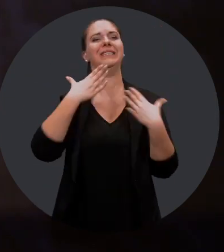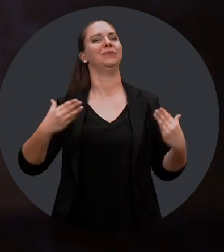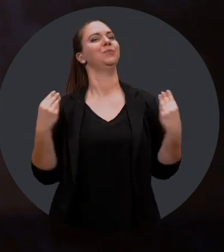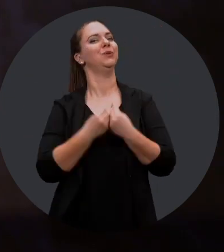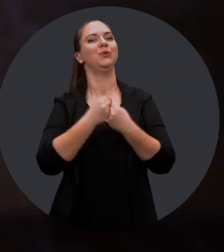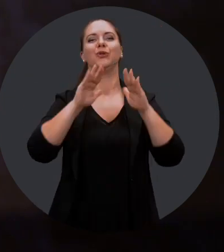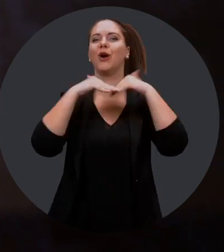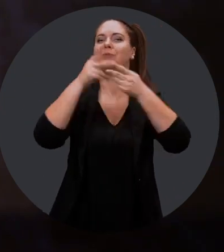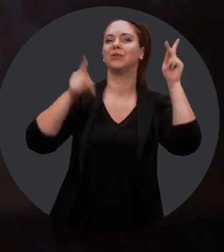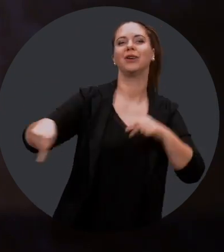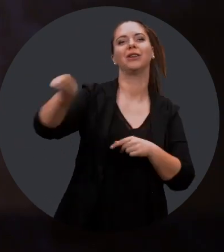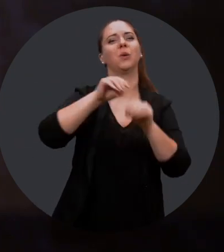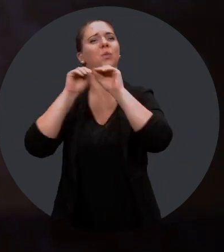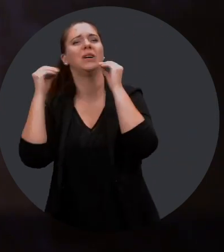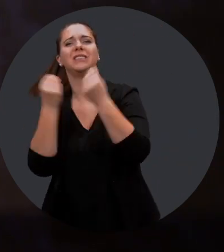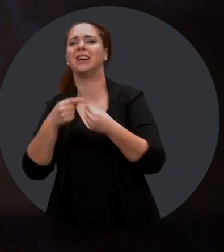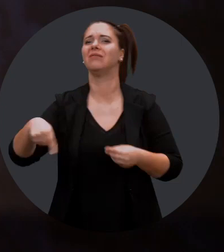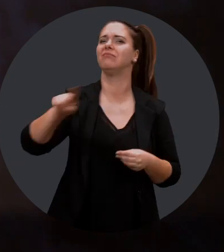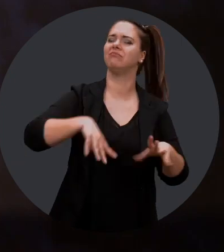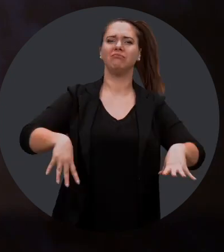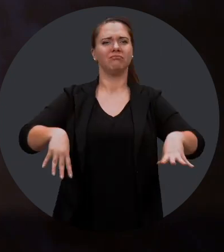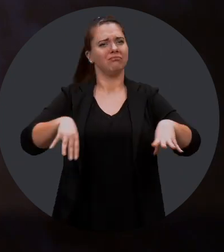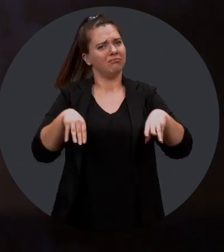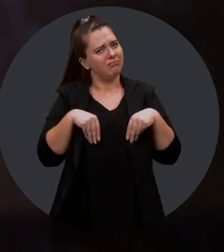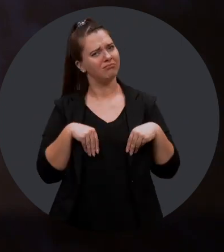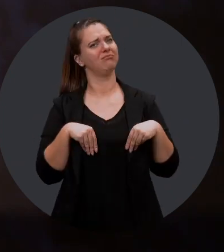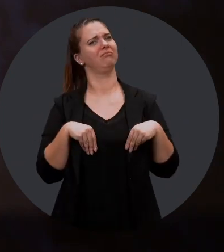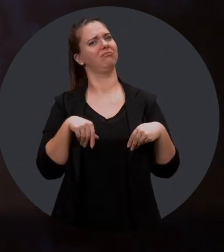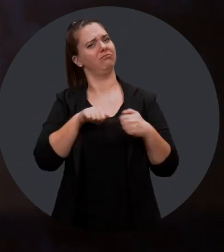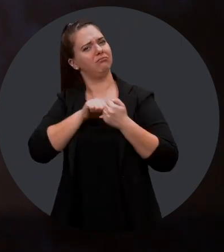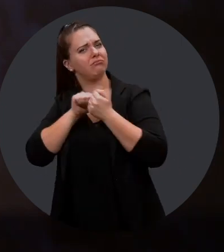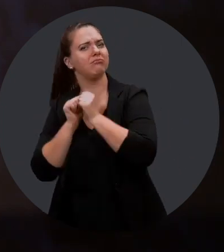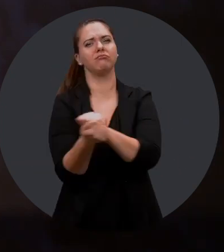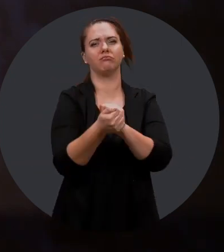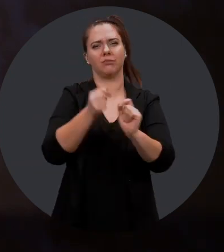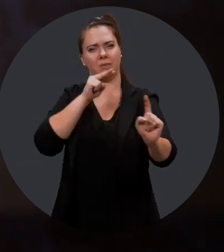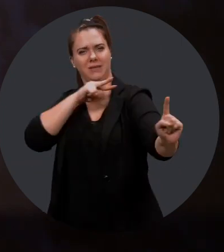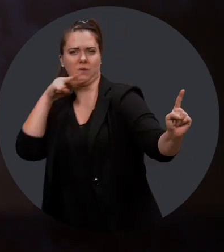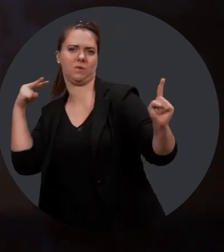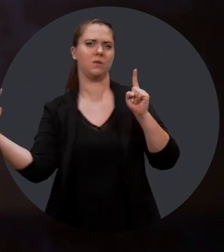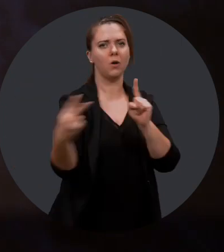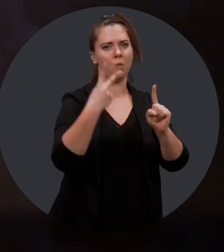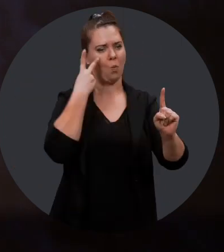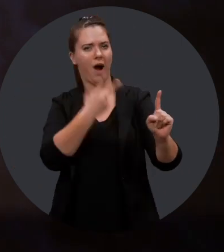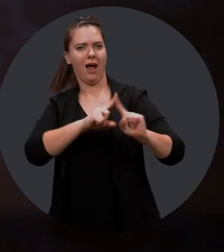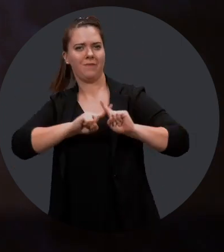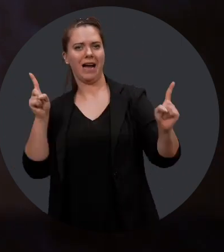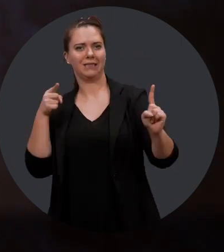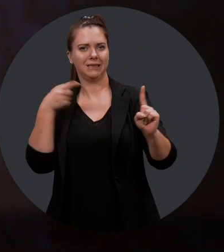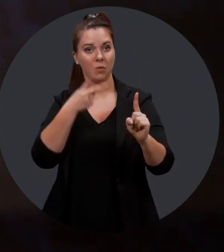Merci beaucoup à toutes ces personnes et organisations qui ont accepté de changer leur regard sur la